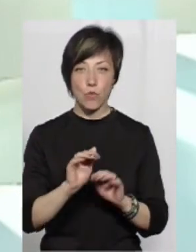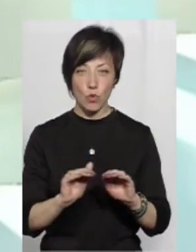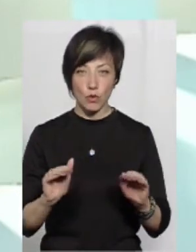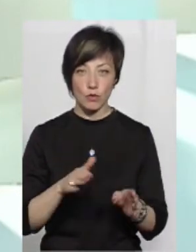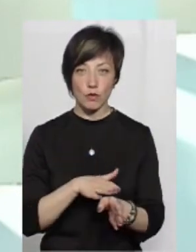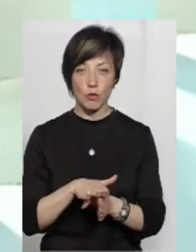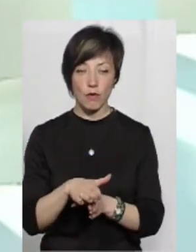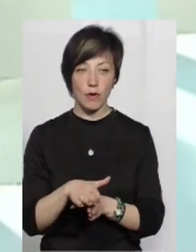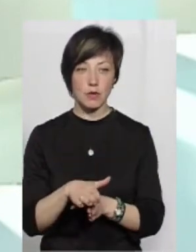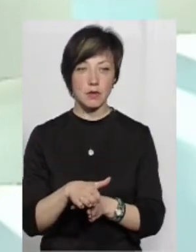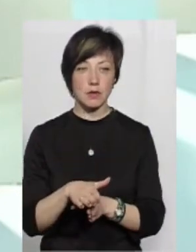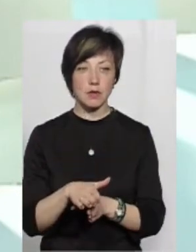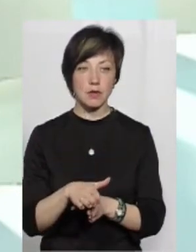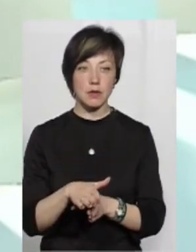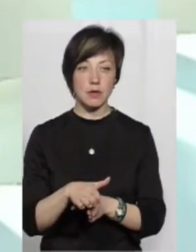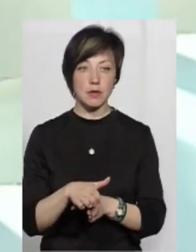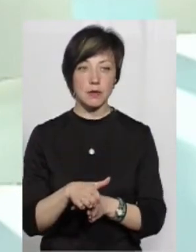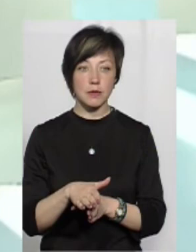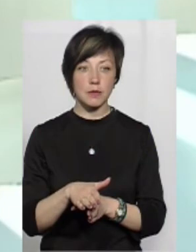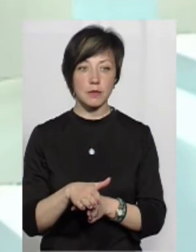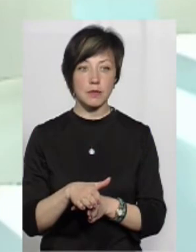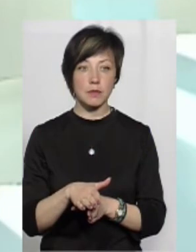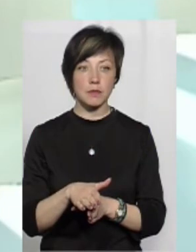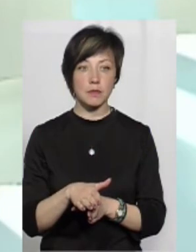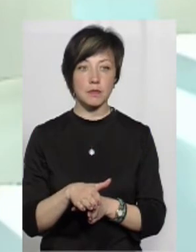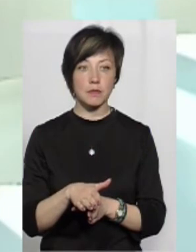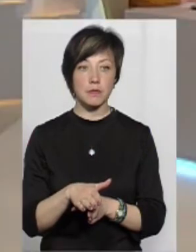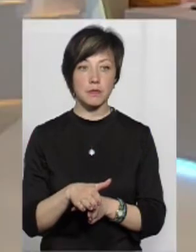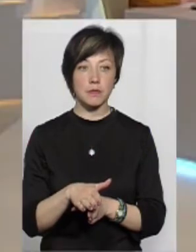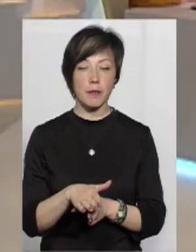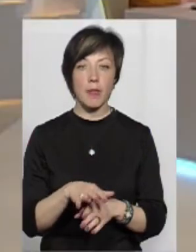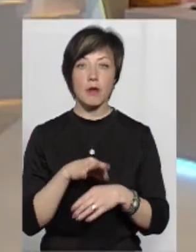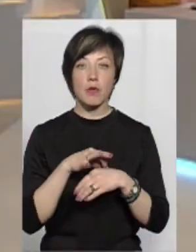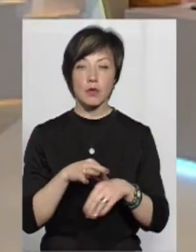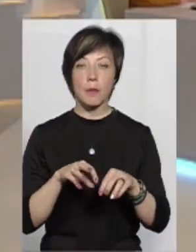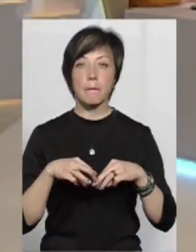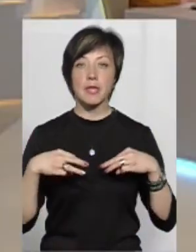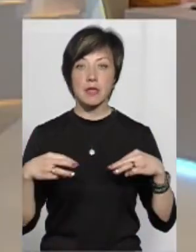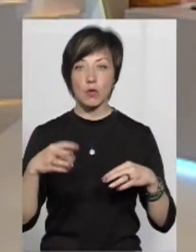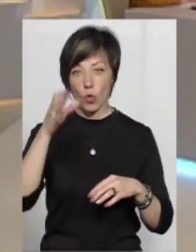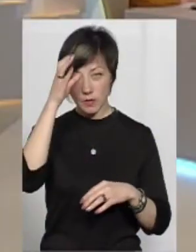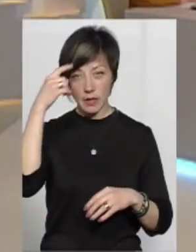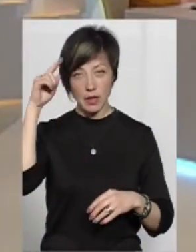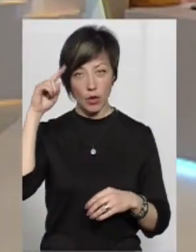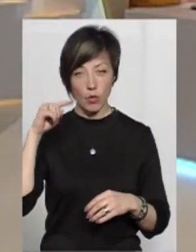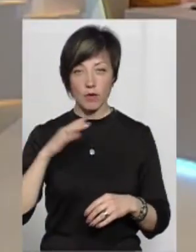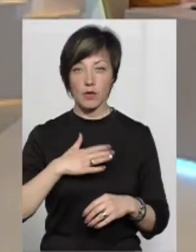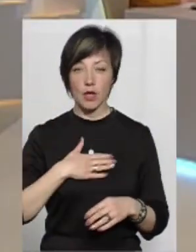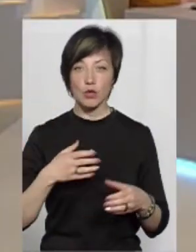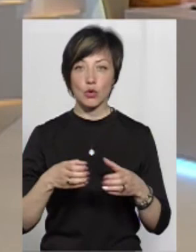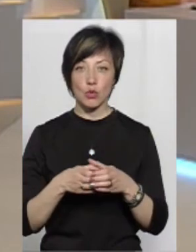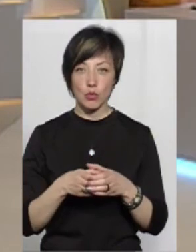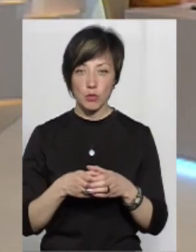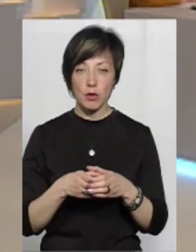відбувається, значить, проводить його Міністерство освіти і науки. В нашій